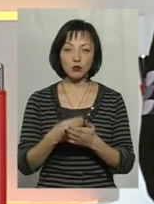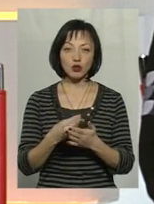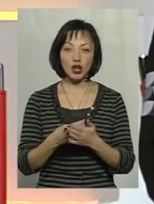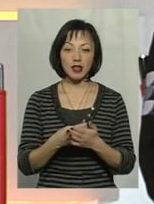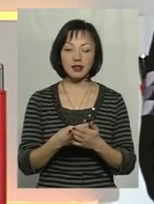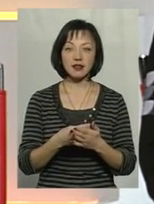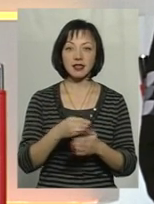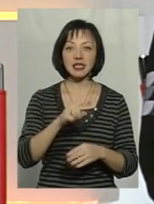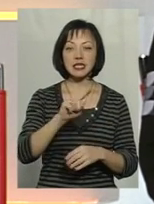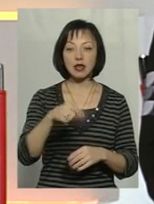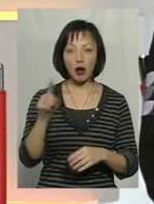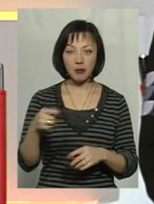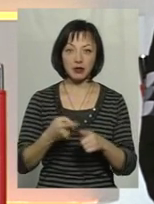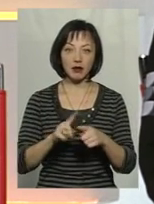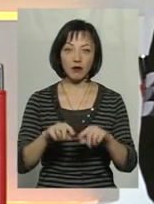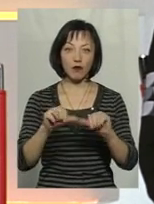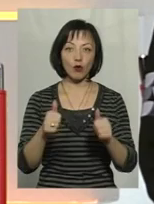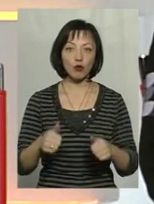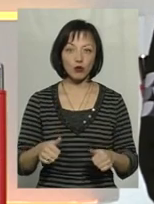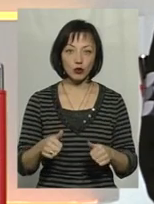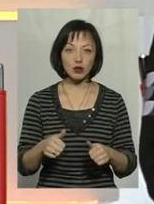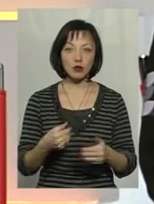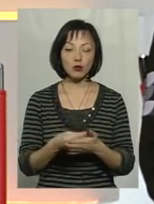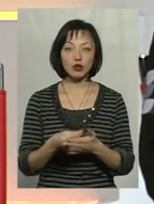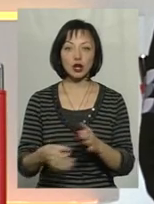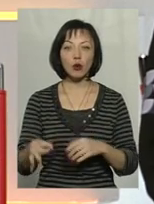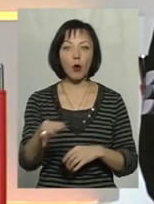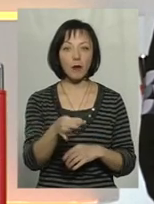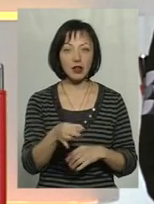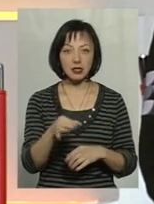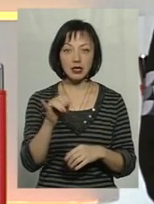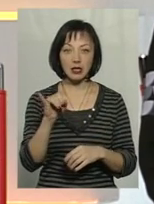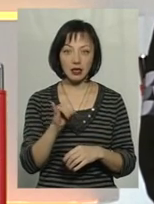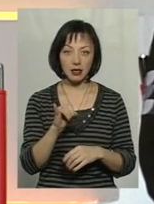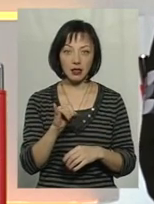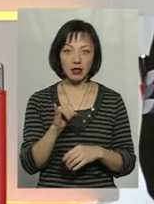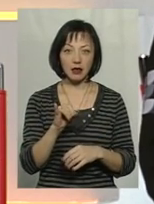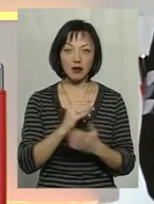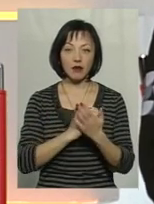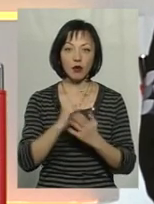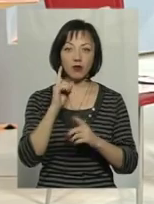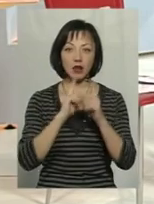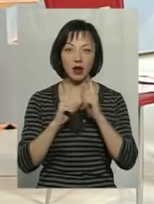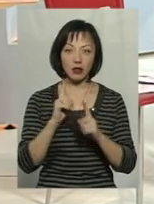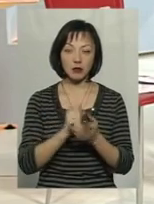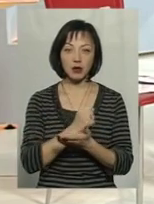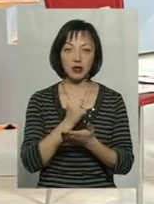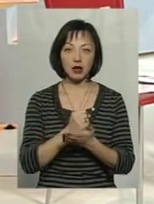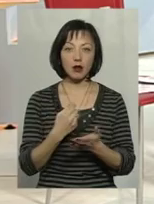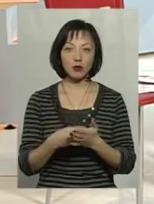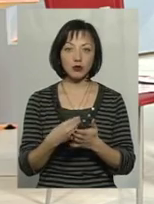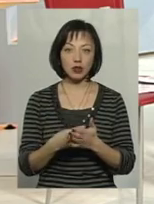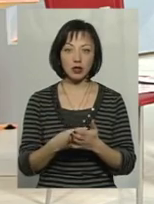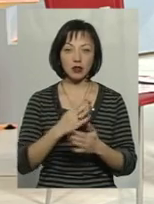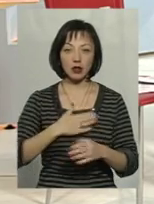запити, на основі них формується бюджет області. І в той же час в Верховній Раді, яка прийняла державний бюджет